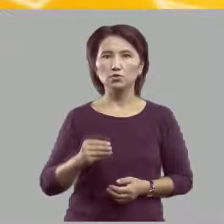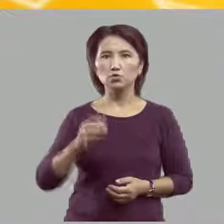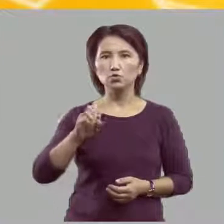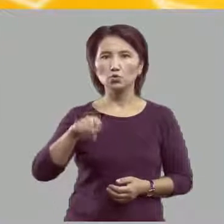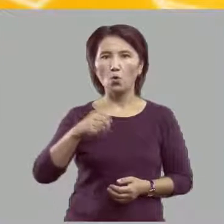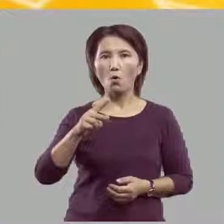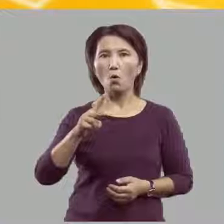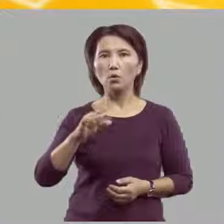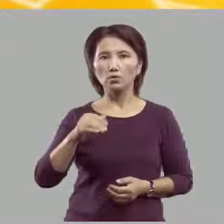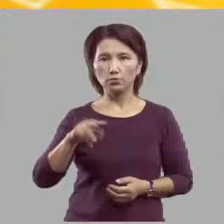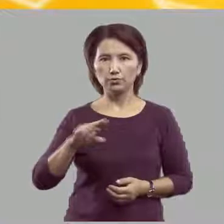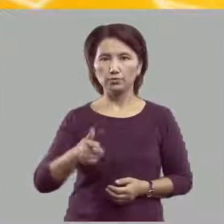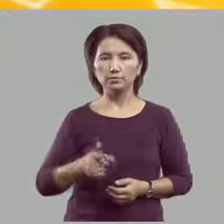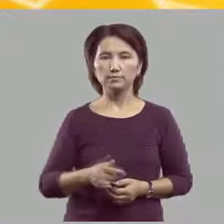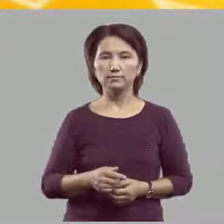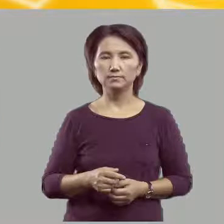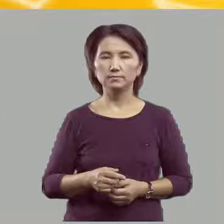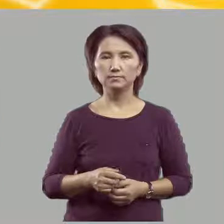Жёлудь,